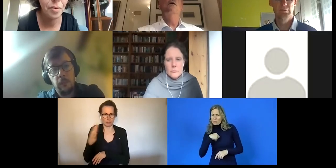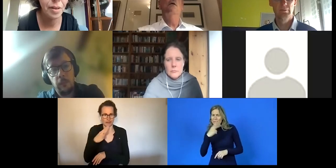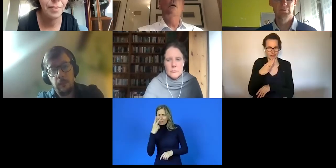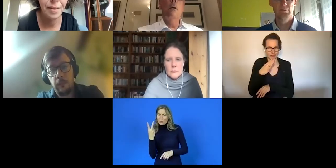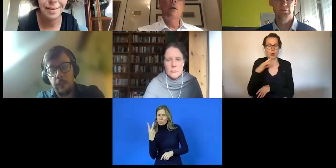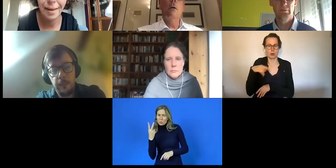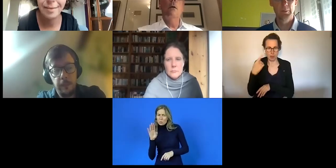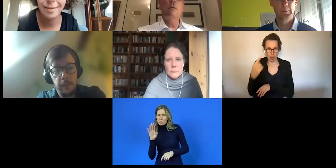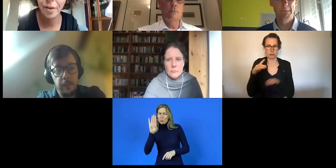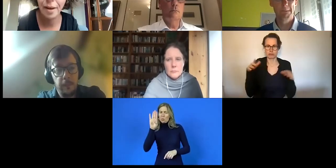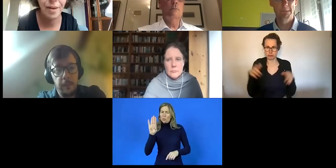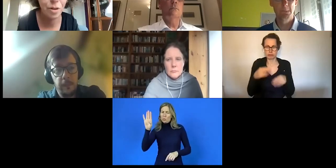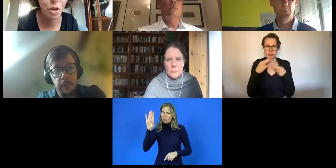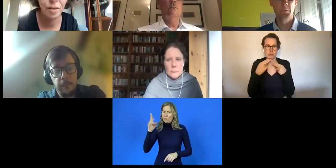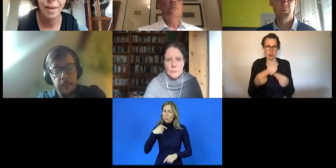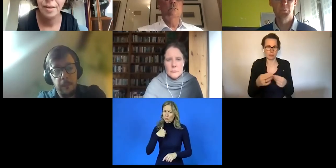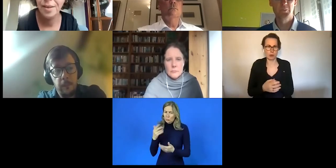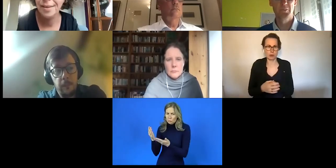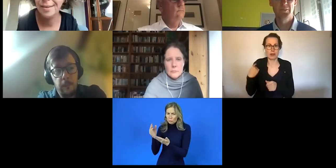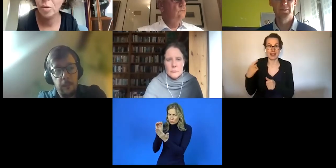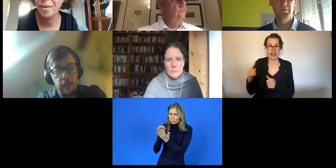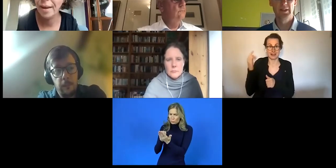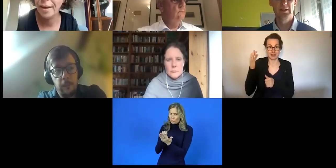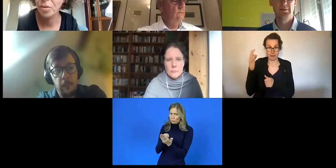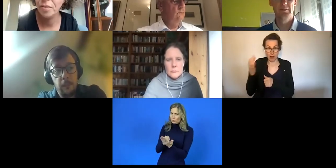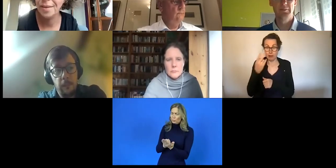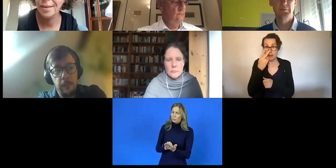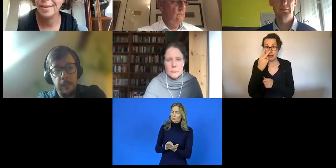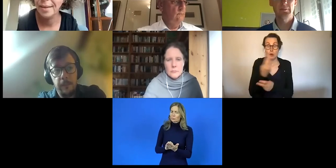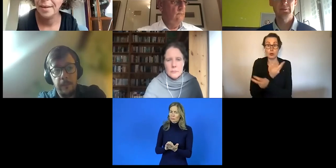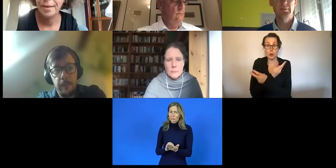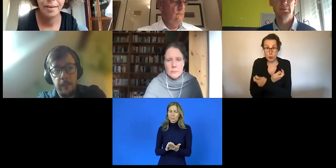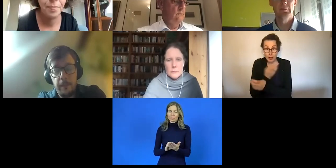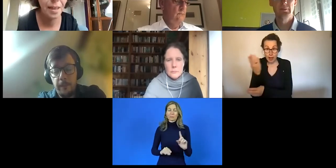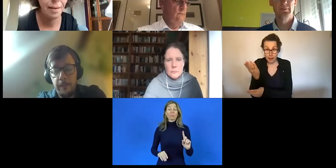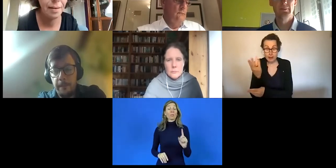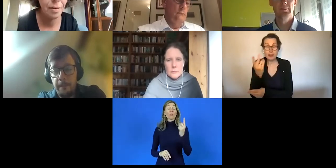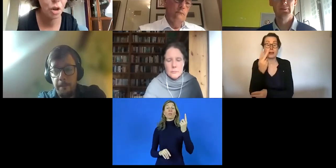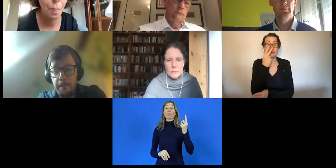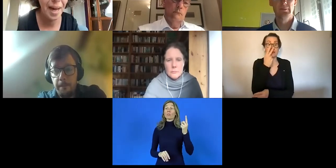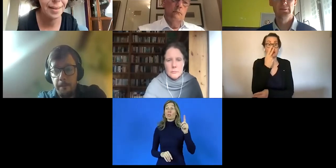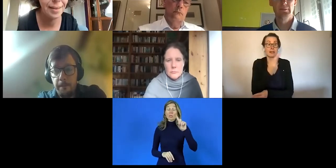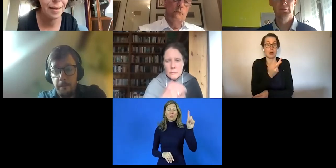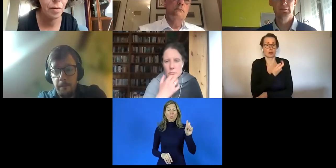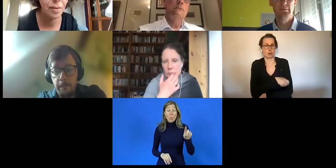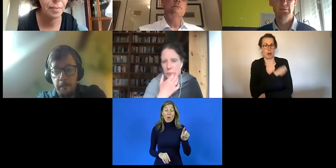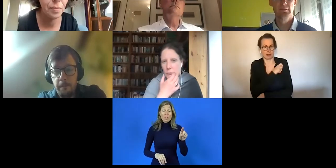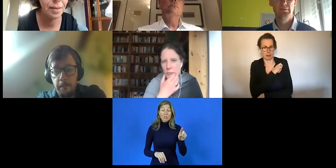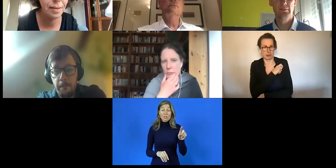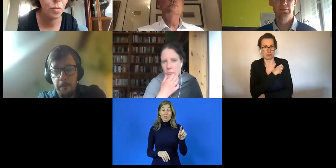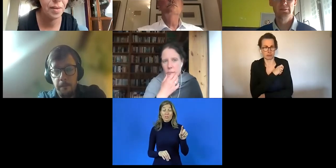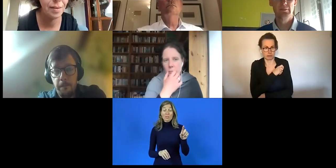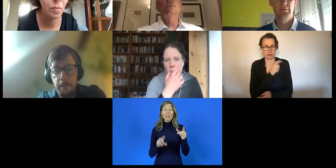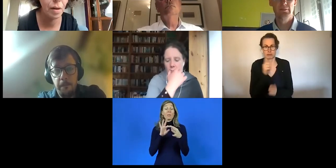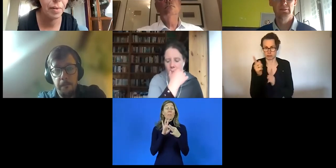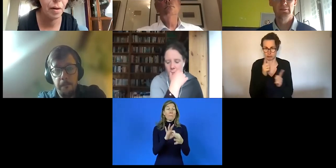Beantwortung geben. Jetzt die erste Frage war ja schon, wie sieht es in Österreich und wie sieht es in Spanien aus mit